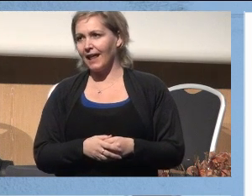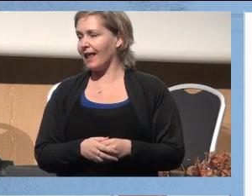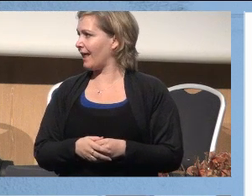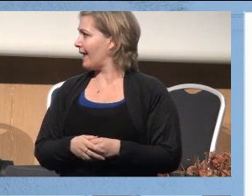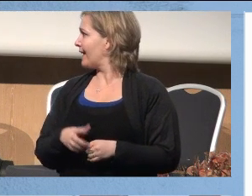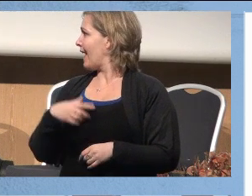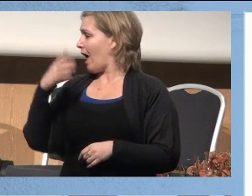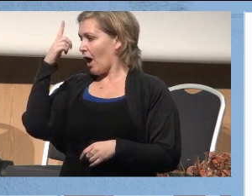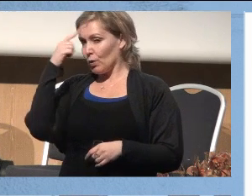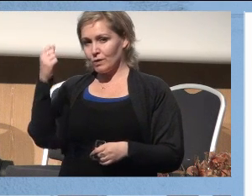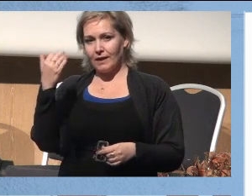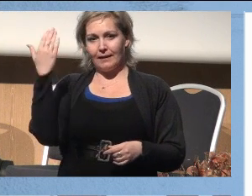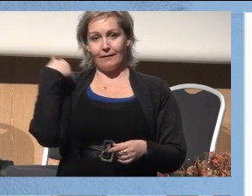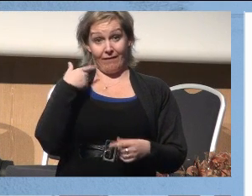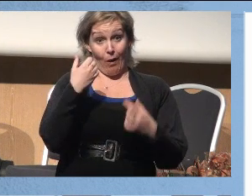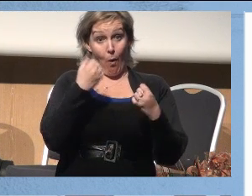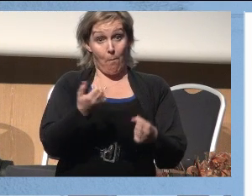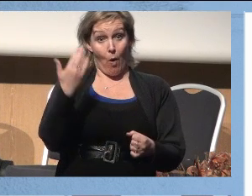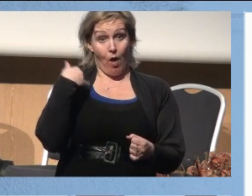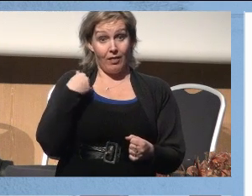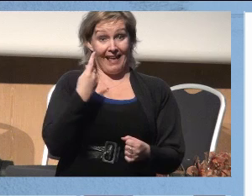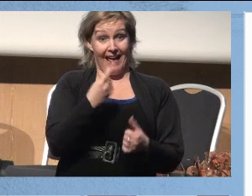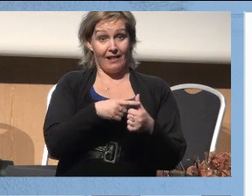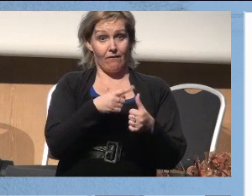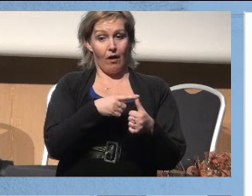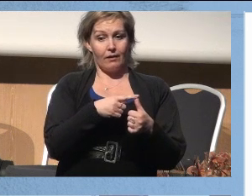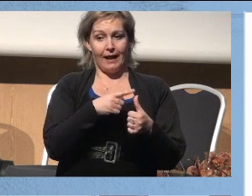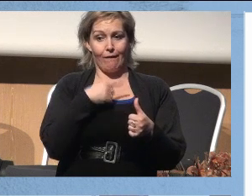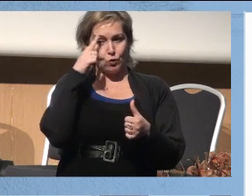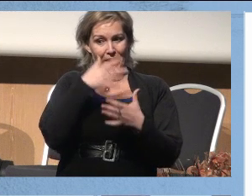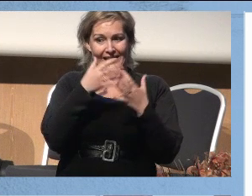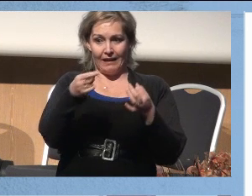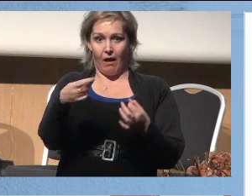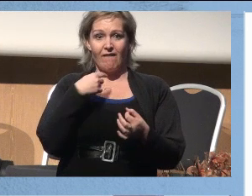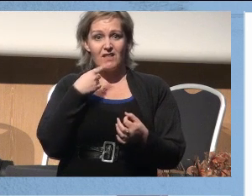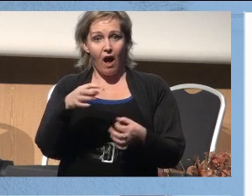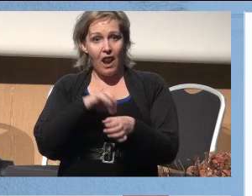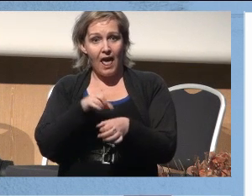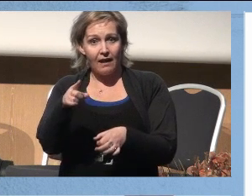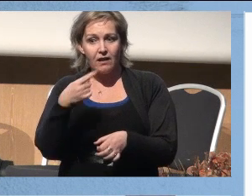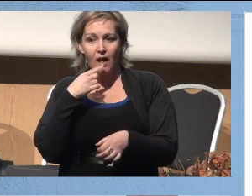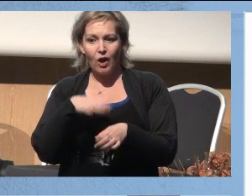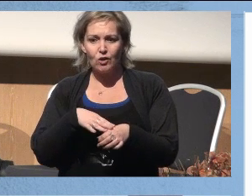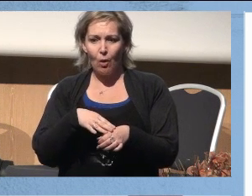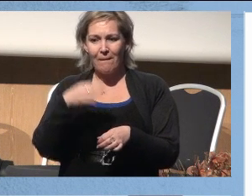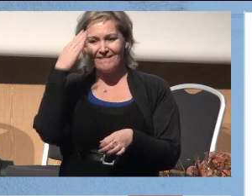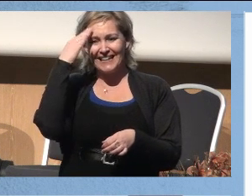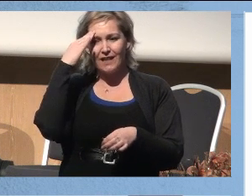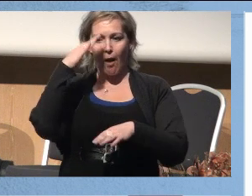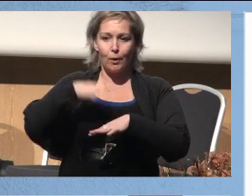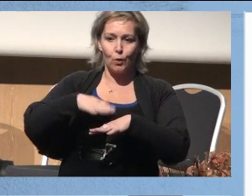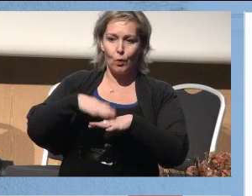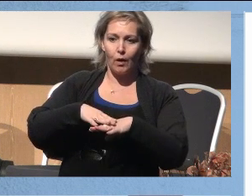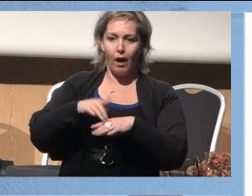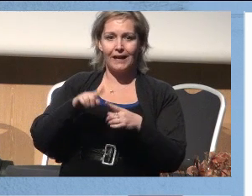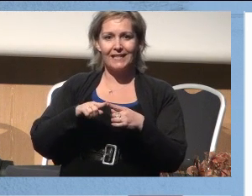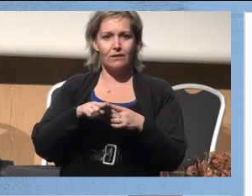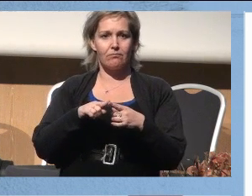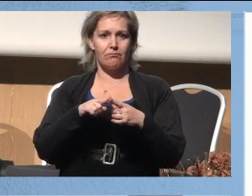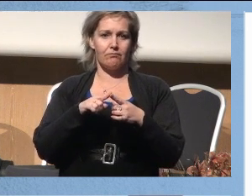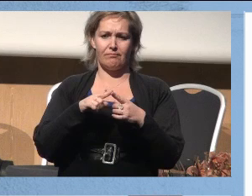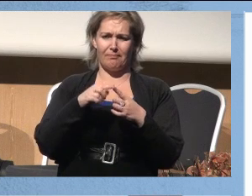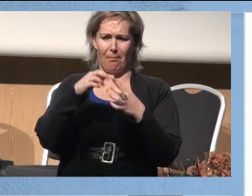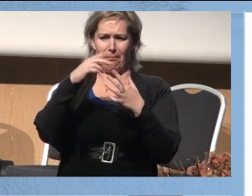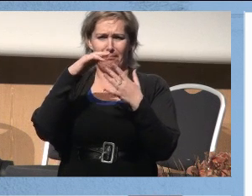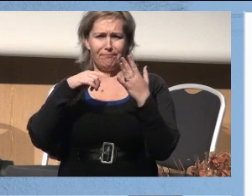Jeg husker to ting fra det oppholdet. Det ene var at jeg skjønte ingenting av det legen sa, fordi han snakket om det vitenskapelige grunnlaget for at HbA1C rundt